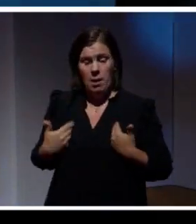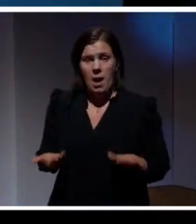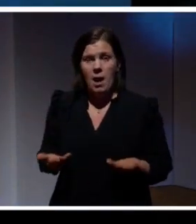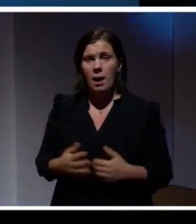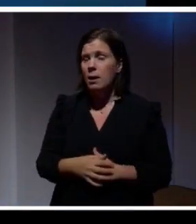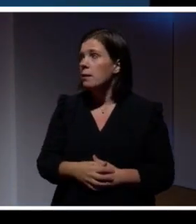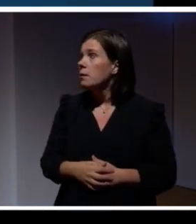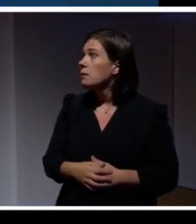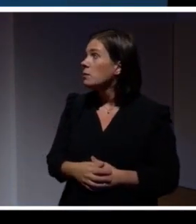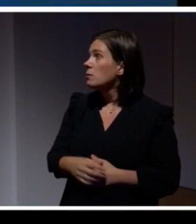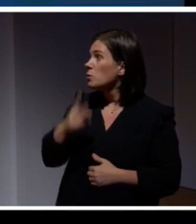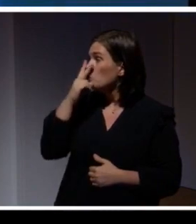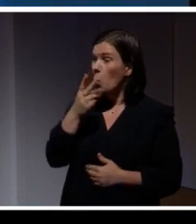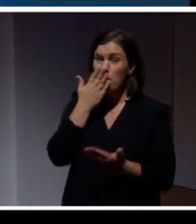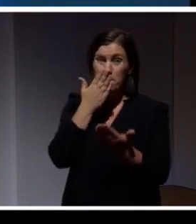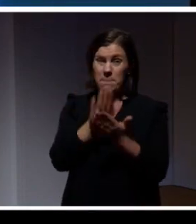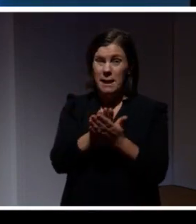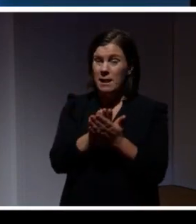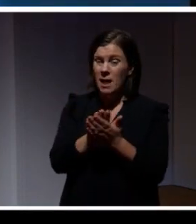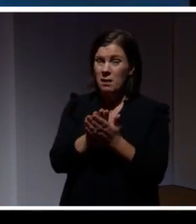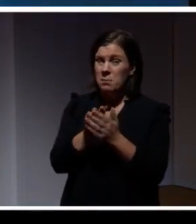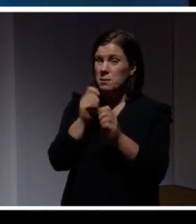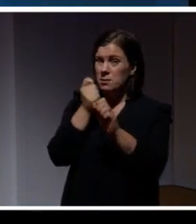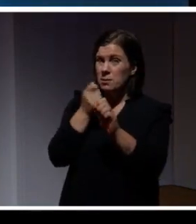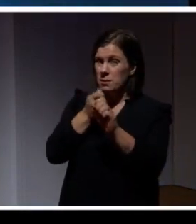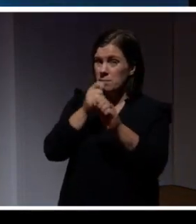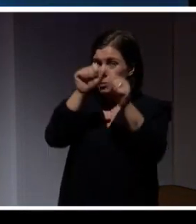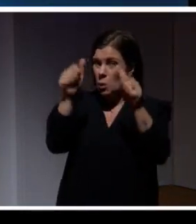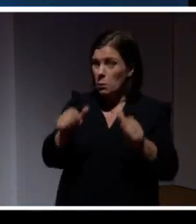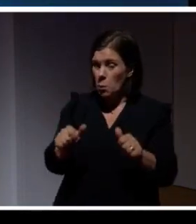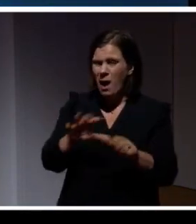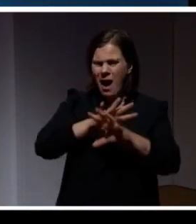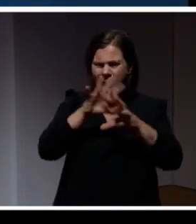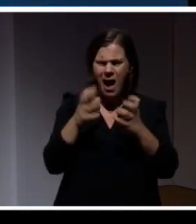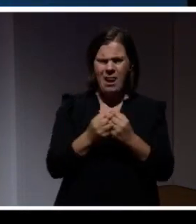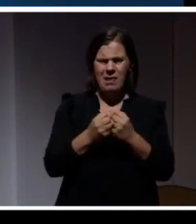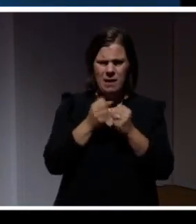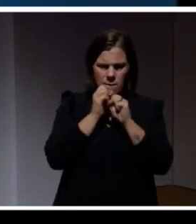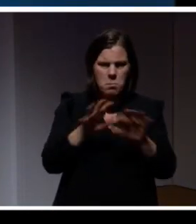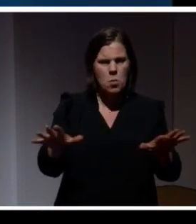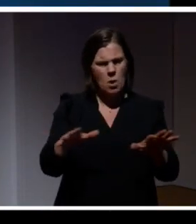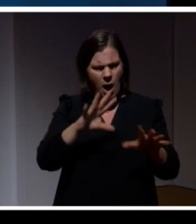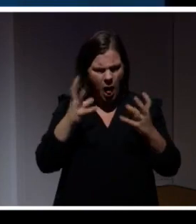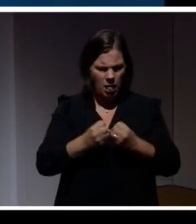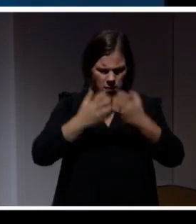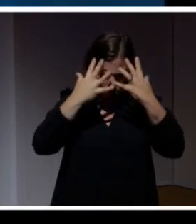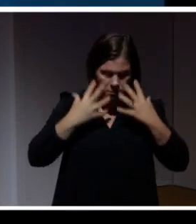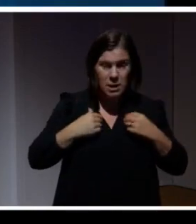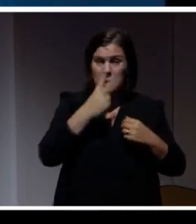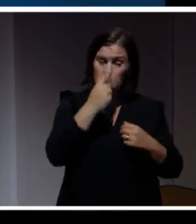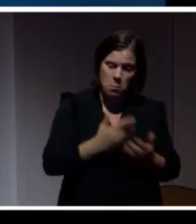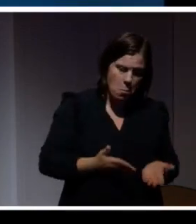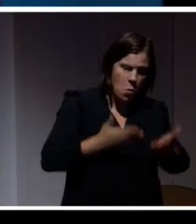liknande med bilden som ni ser där nu. Att om man tänker sig att all information om mig, allt som jag är, hur jag ser ut på